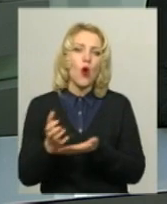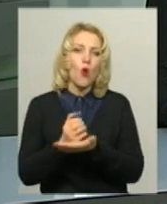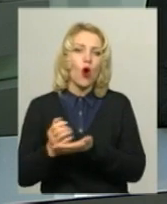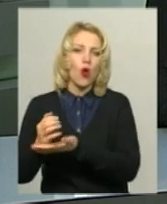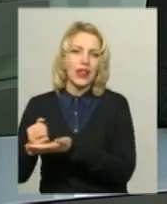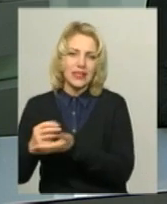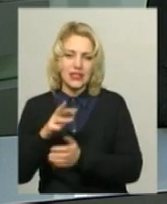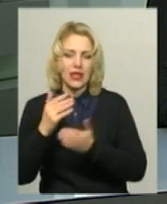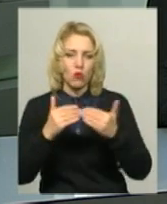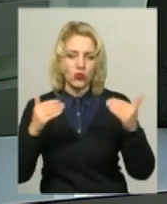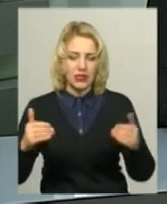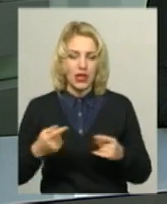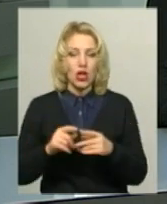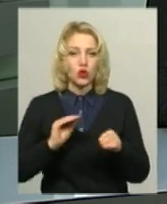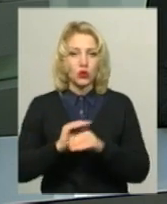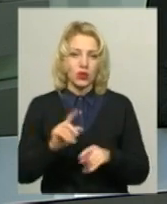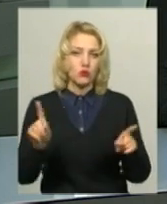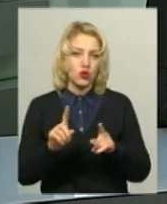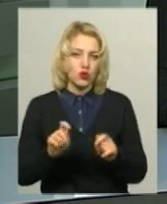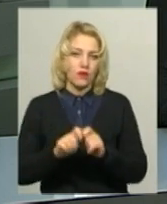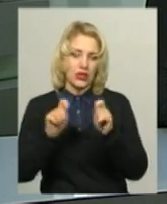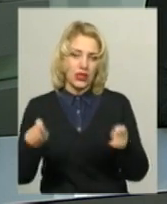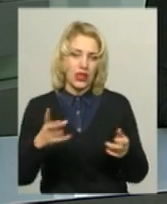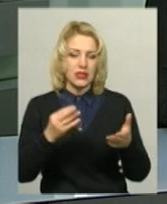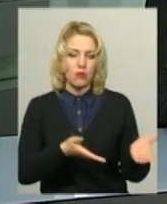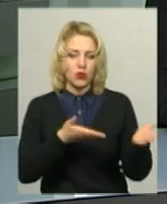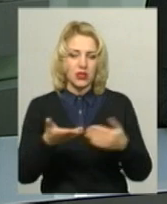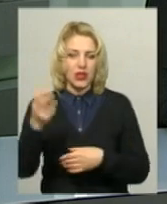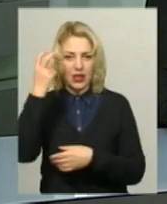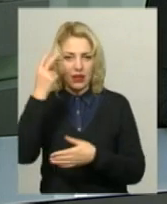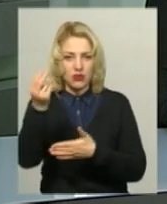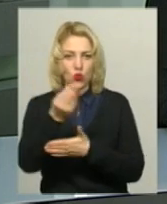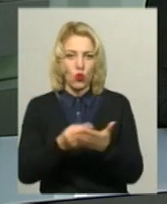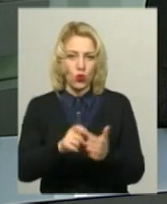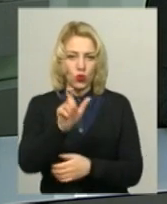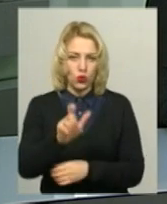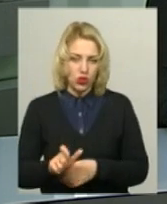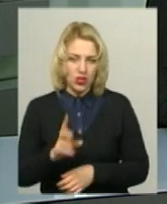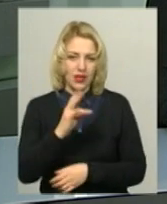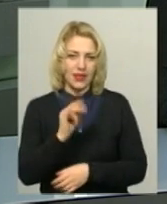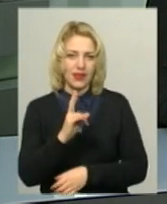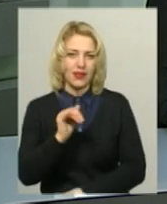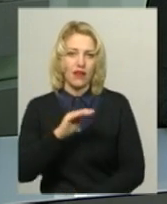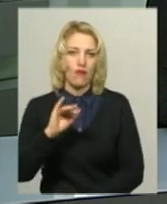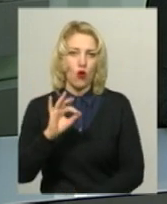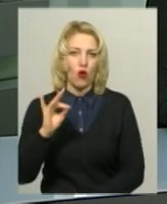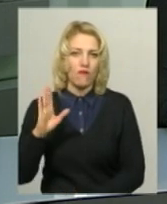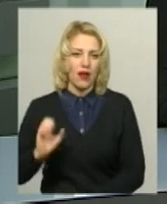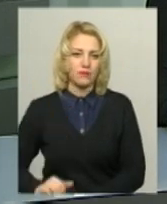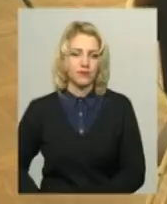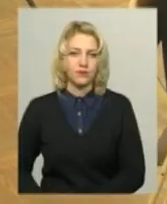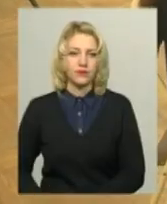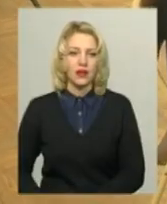Марія Фролова тодає на відкриття запросили київського фотографа-документаліста Євгена Нікіфорова. Деталі дізнавайтесь далі у сюжеті.